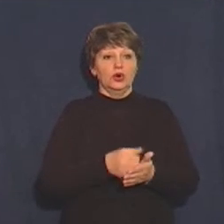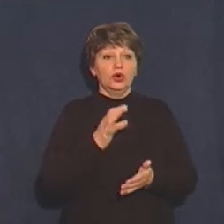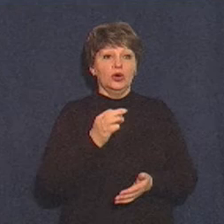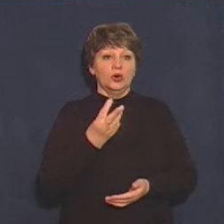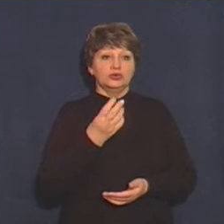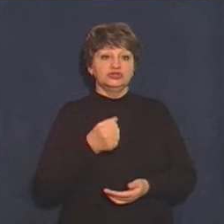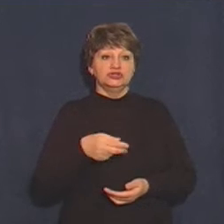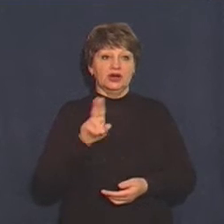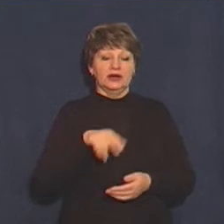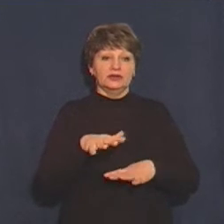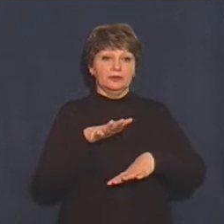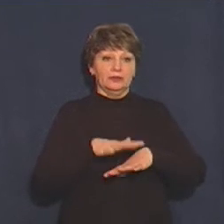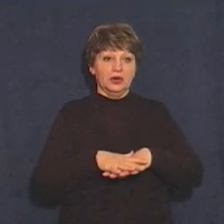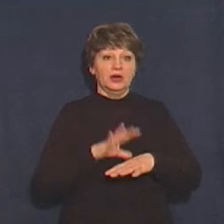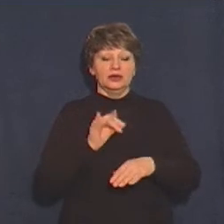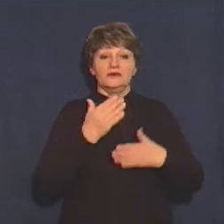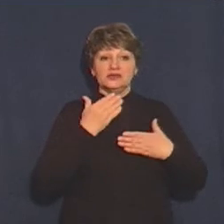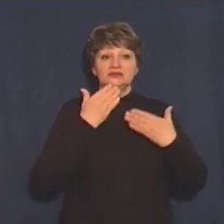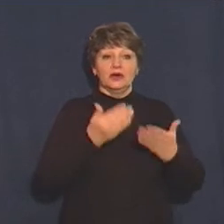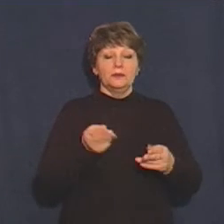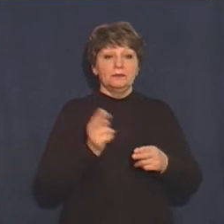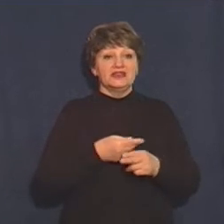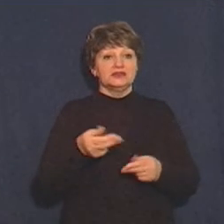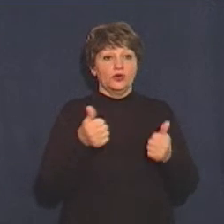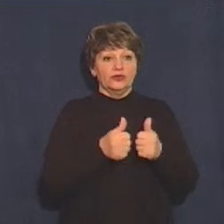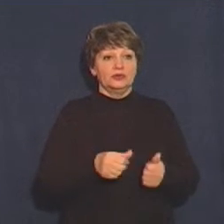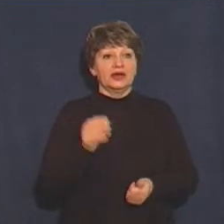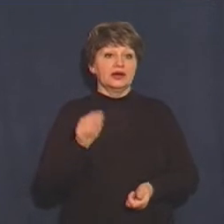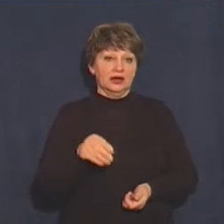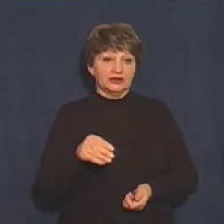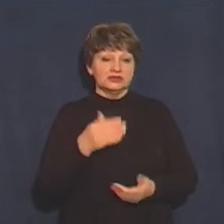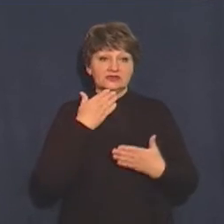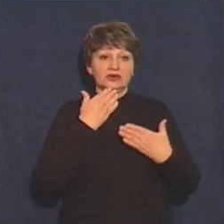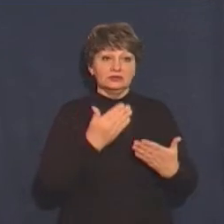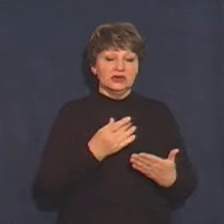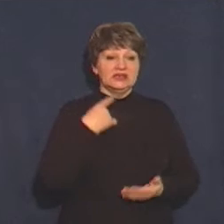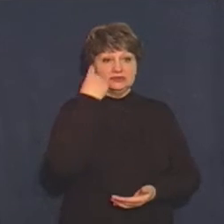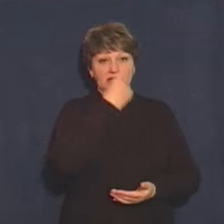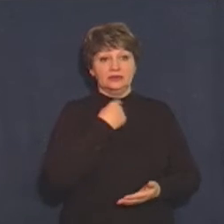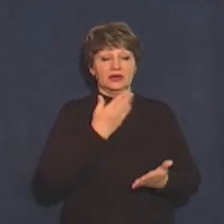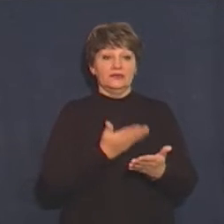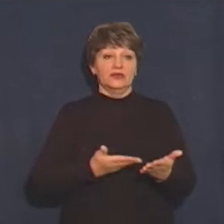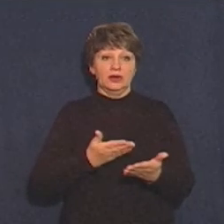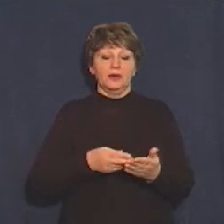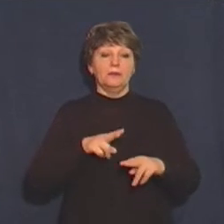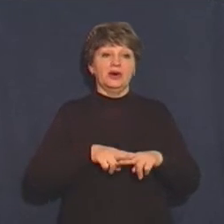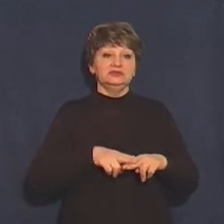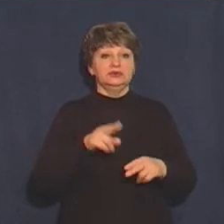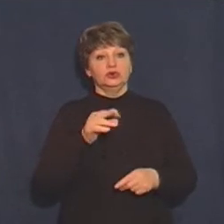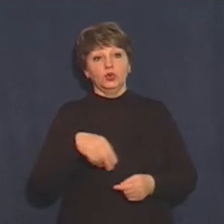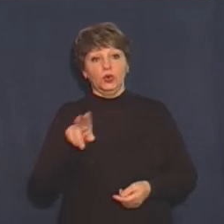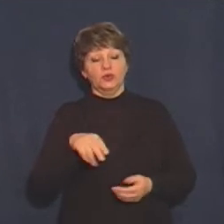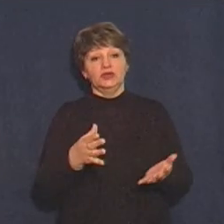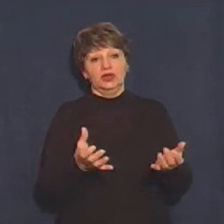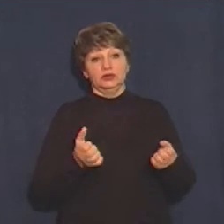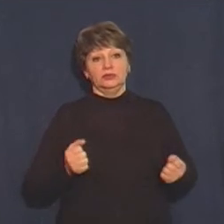звертається без оформлення карточки, звертається до Ощадбанку з персональними даними, паспорт-код і отримує